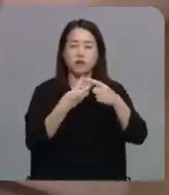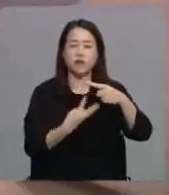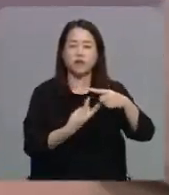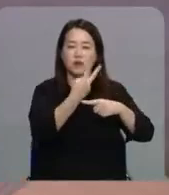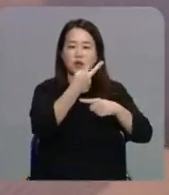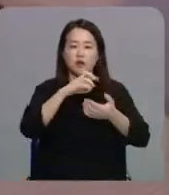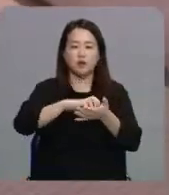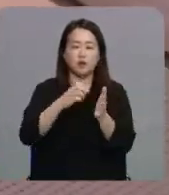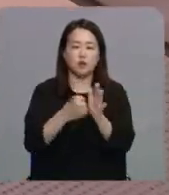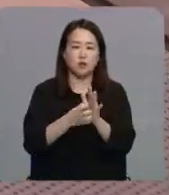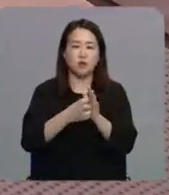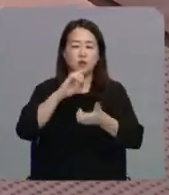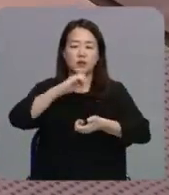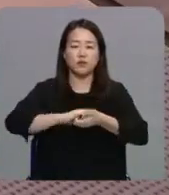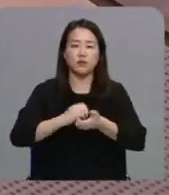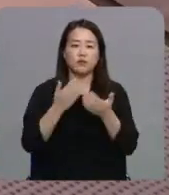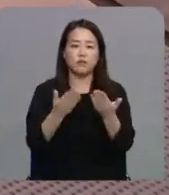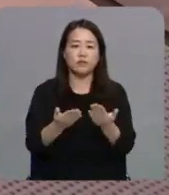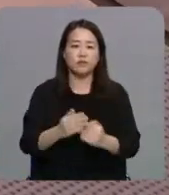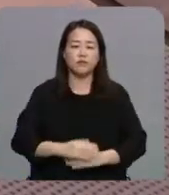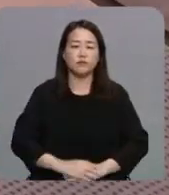KBS 뉴스 진유민입니다.